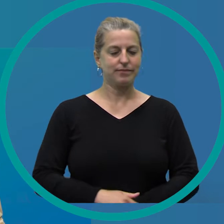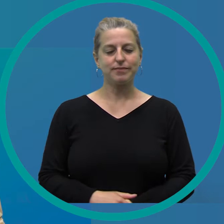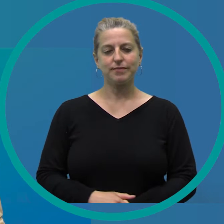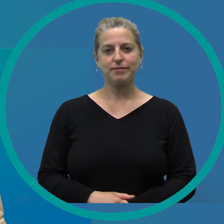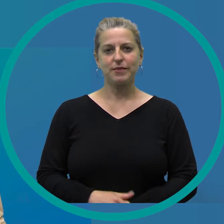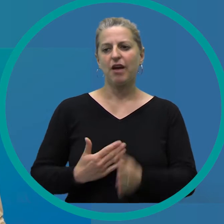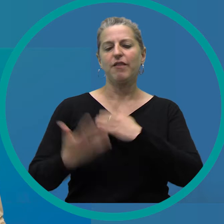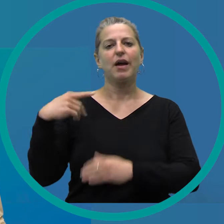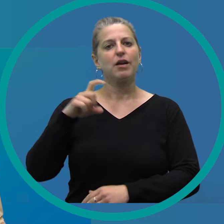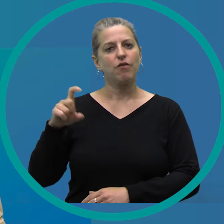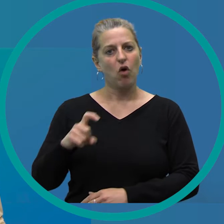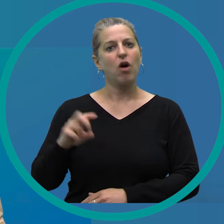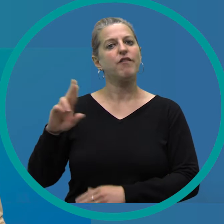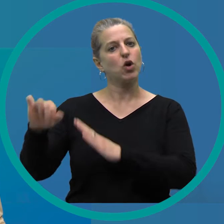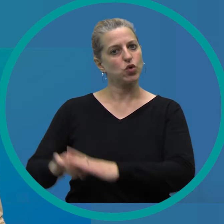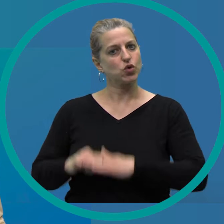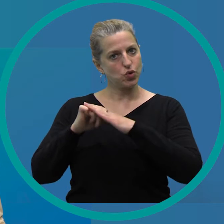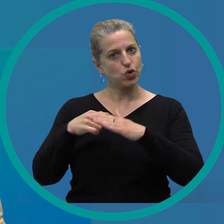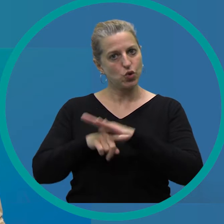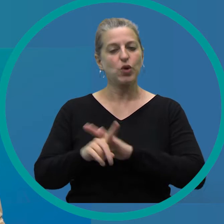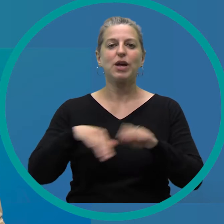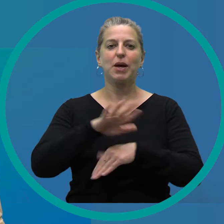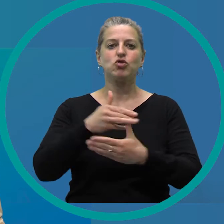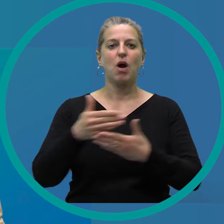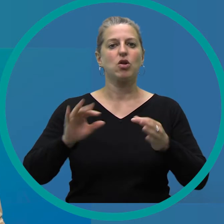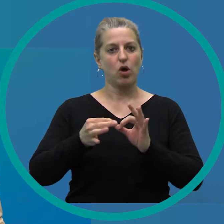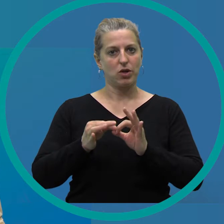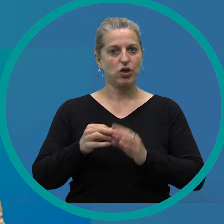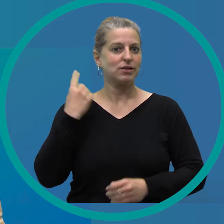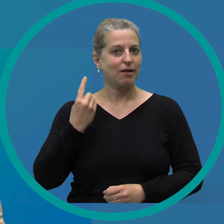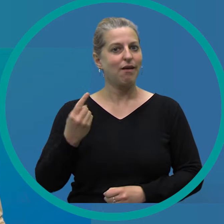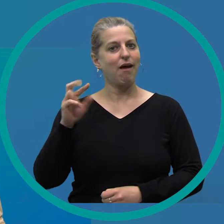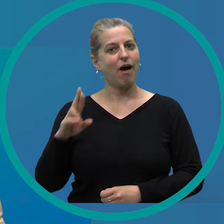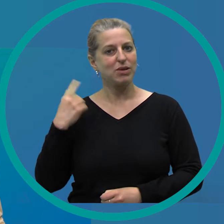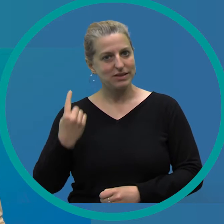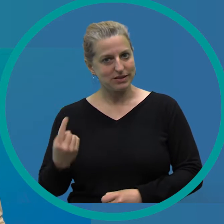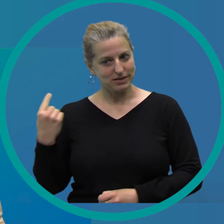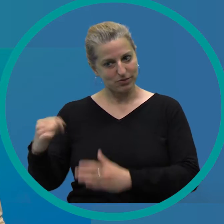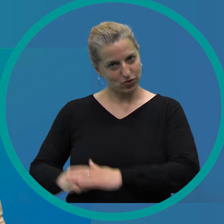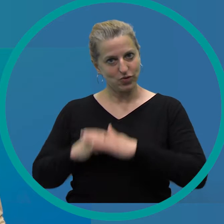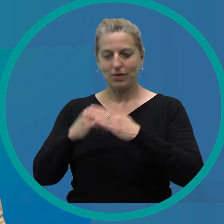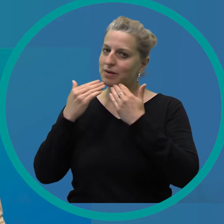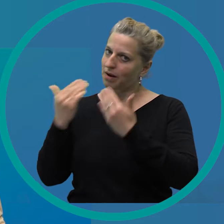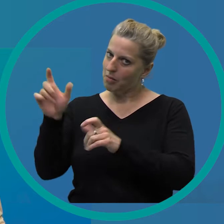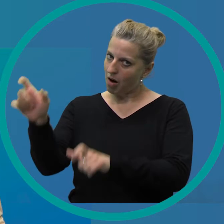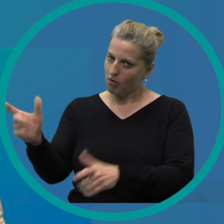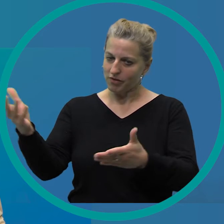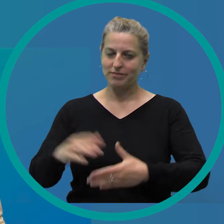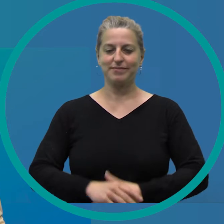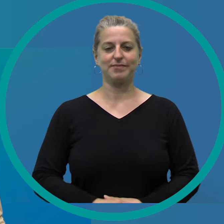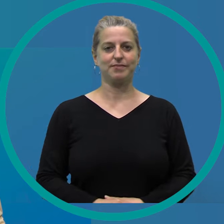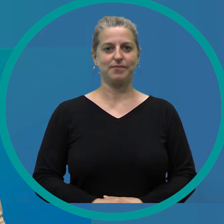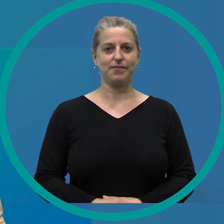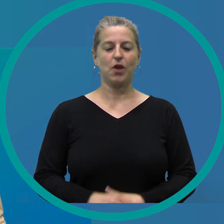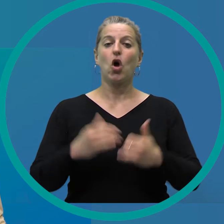begleiten. In den vergangenen Wochen wurden wir großartig unterstützt durch die Gebärdensprach-Dolmetscherin Daniela Rabe-Driesen. Dafür an dieser Stelle